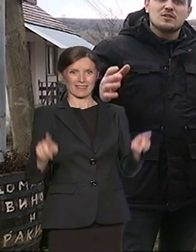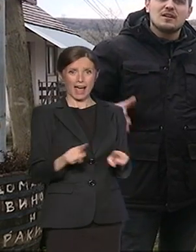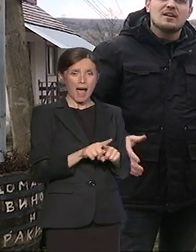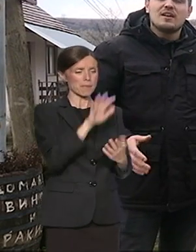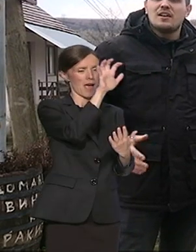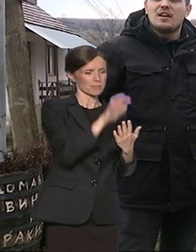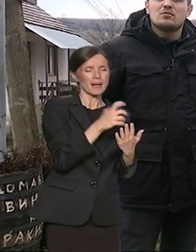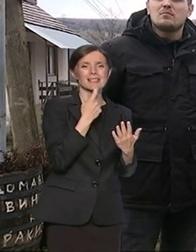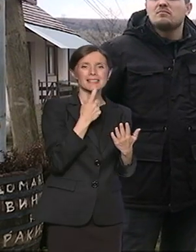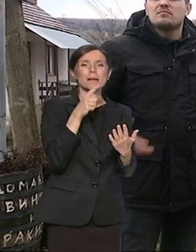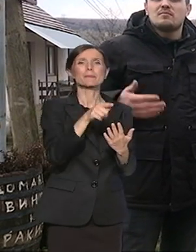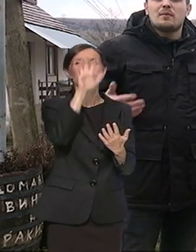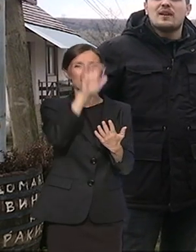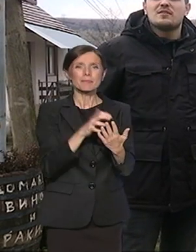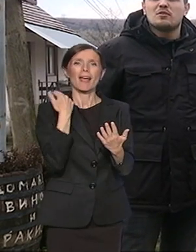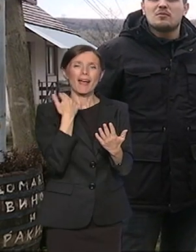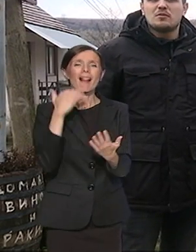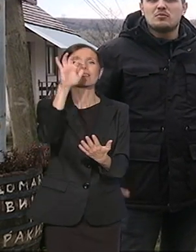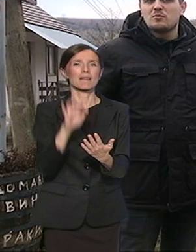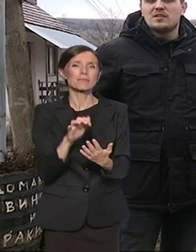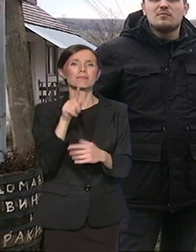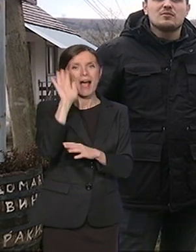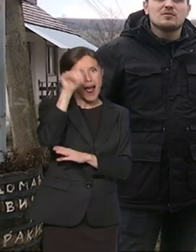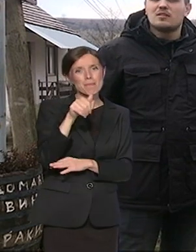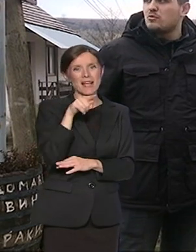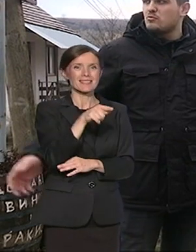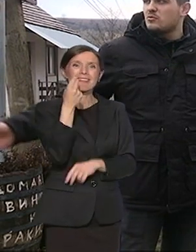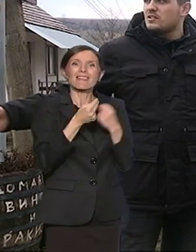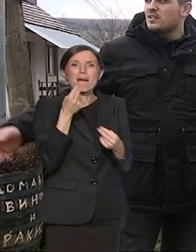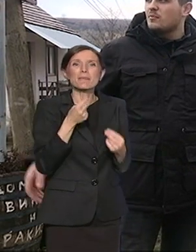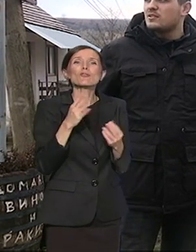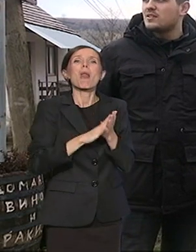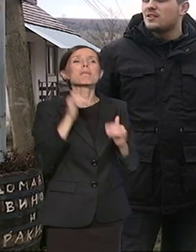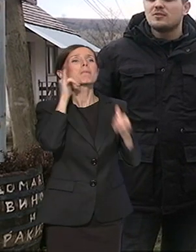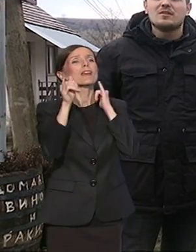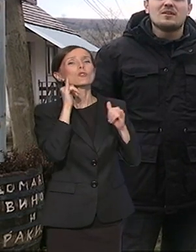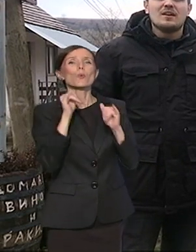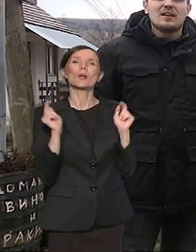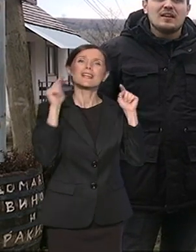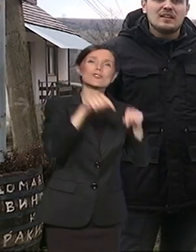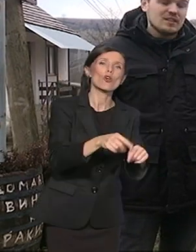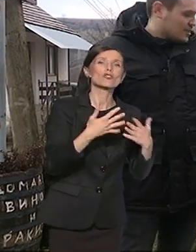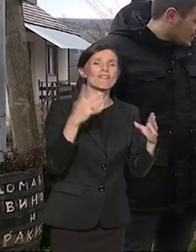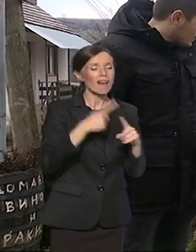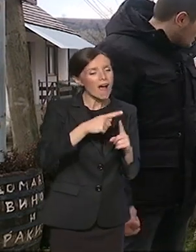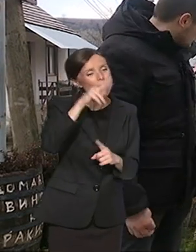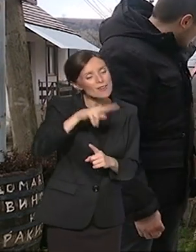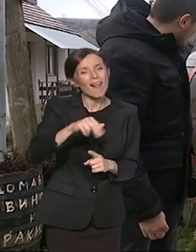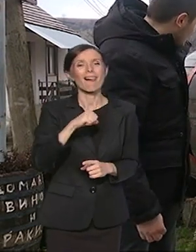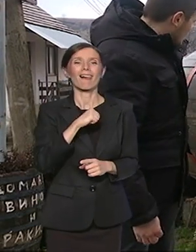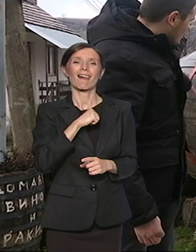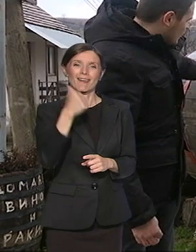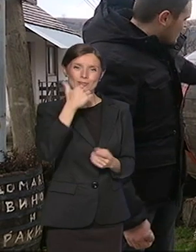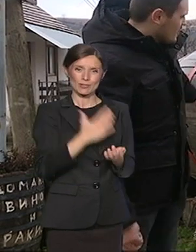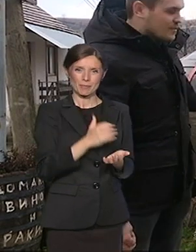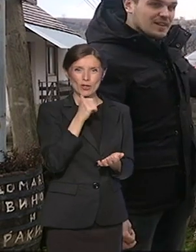znači, to moći da, eto, da prezentujemo tu jednu zanimljivost kada dođu turisti da posete, eto. I sad, znači, hvali nam samo još jedna